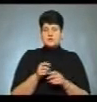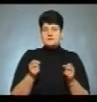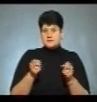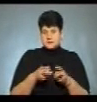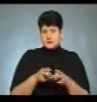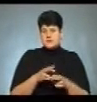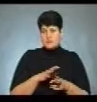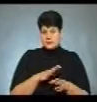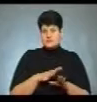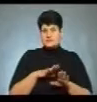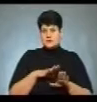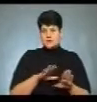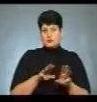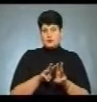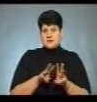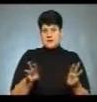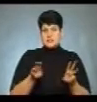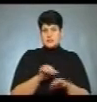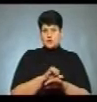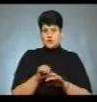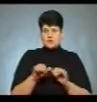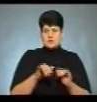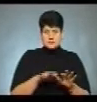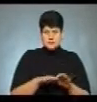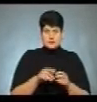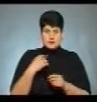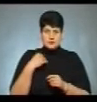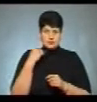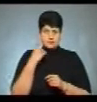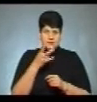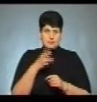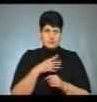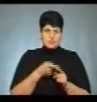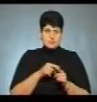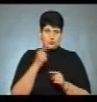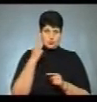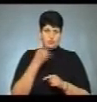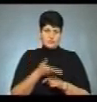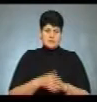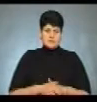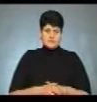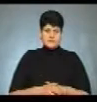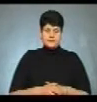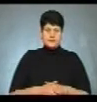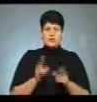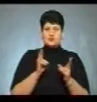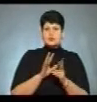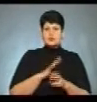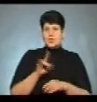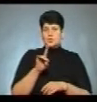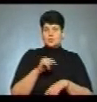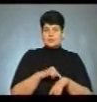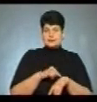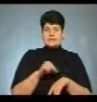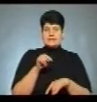був заступником міністерів кордонних справ, і думаю, що варто було б, напевно, йому подумати про це. Зустріч тривала годину. На